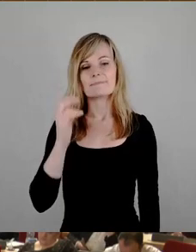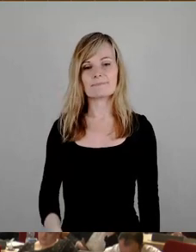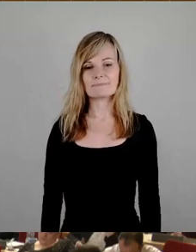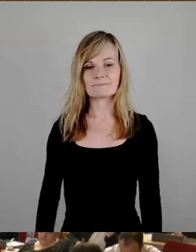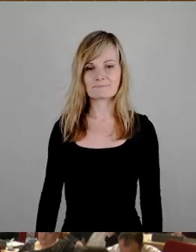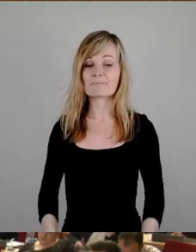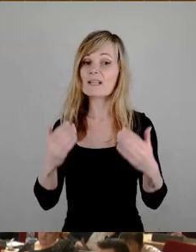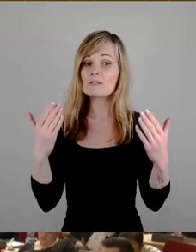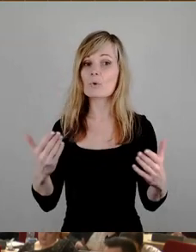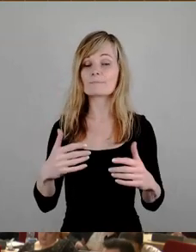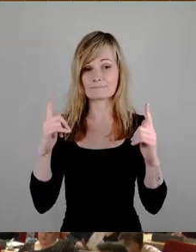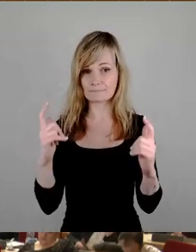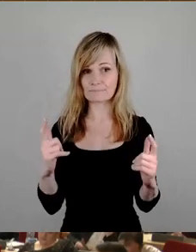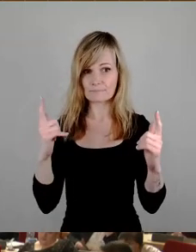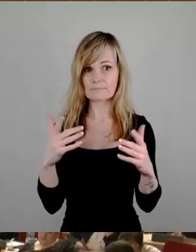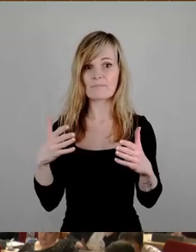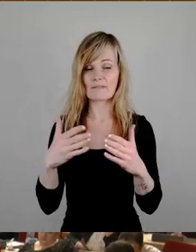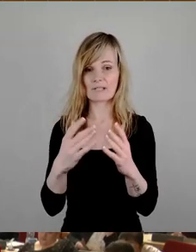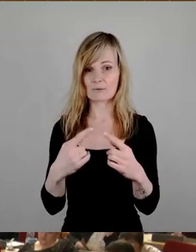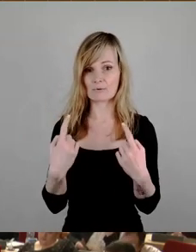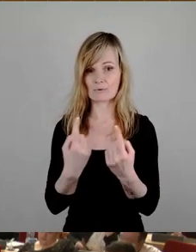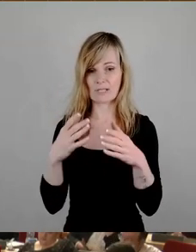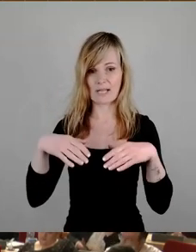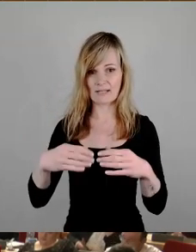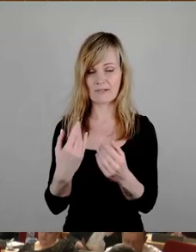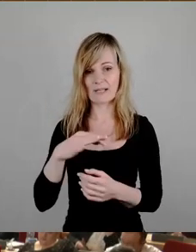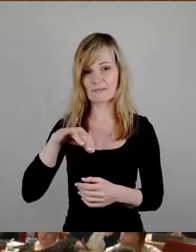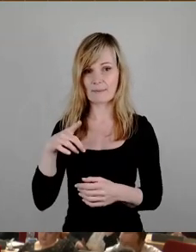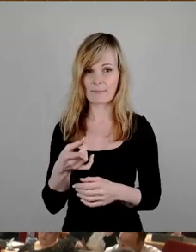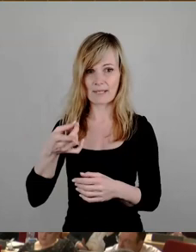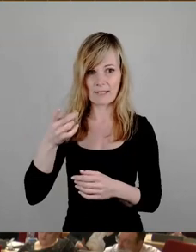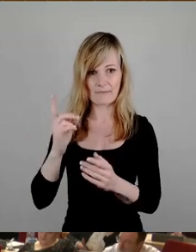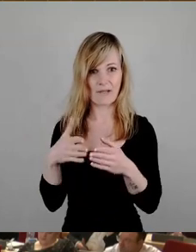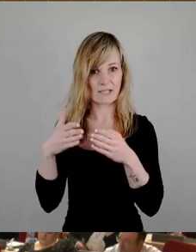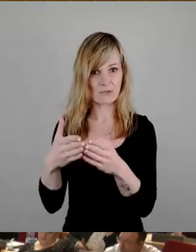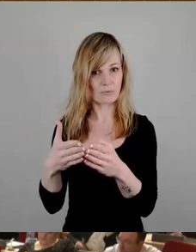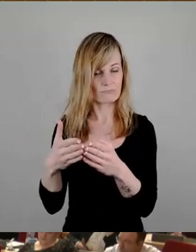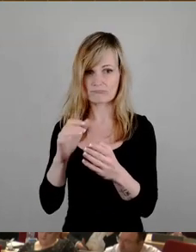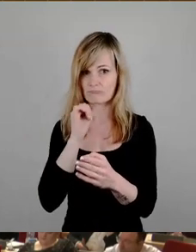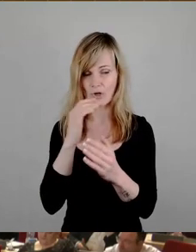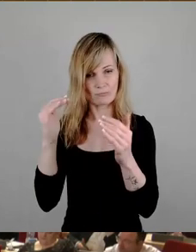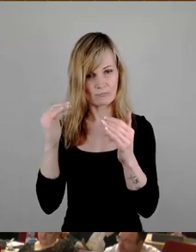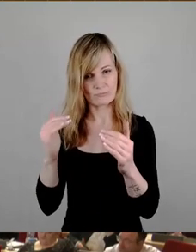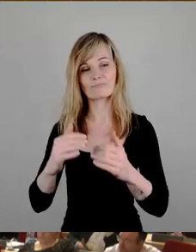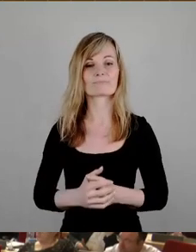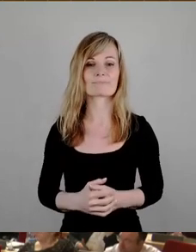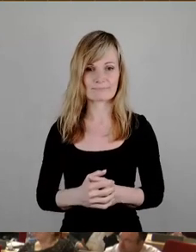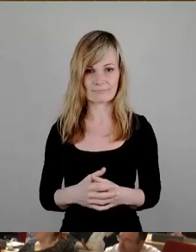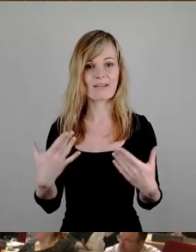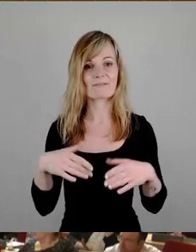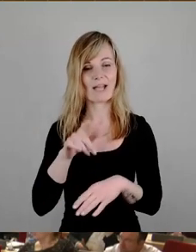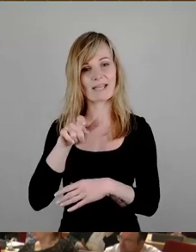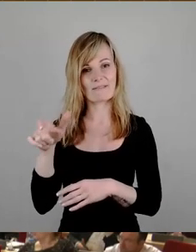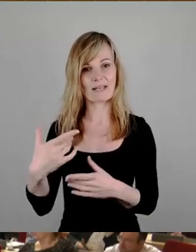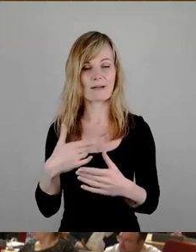damit steigen wir ein in die Fraktionsrunde Es beginnt FDP-Fraktion Wort gewünscht Nein Dann freie Wähler, freie Bürger